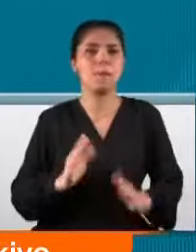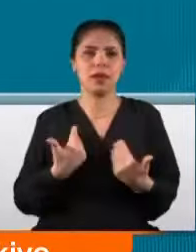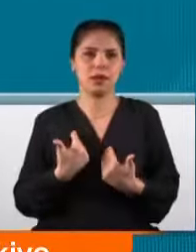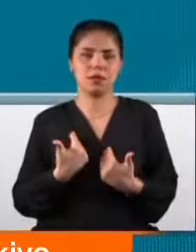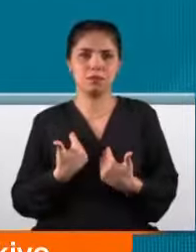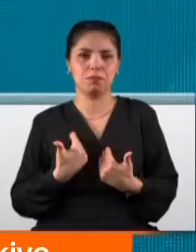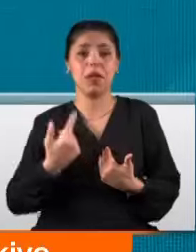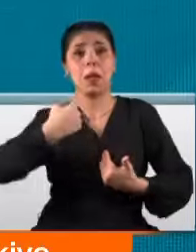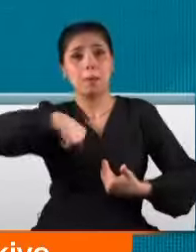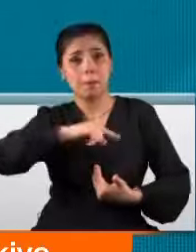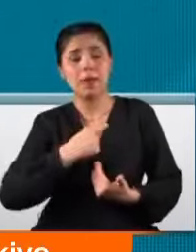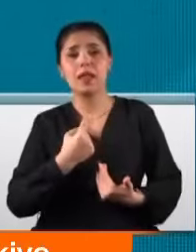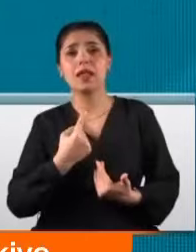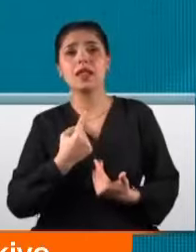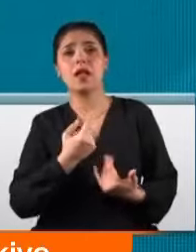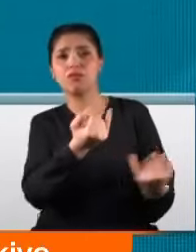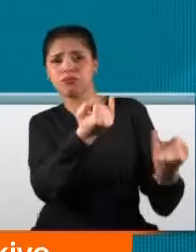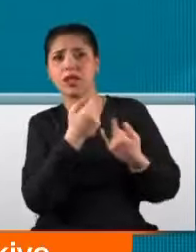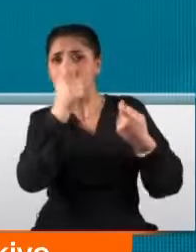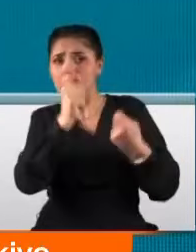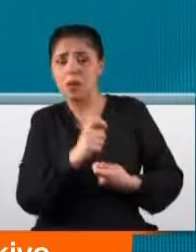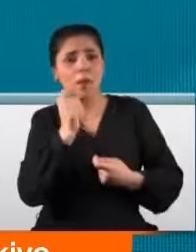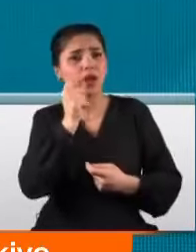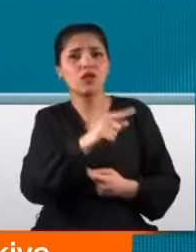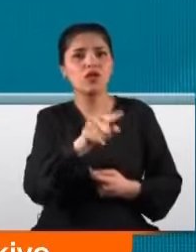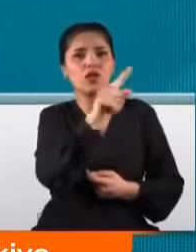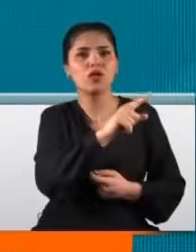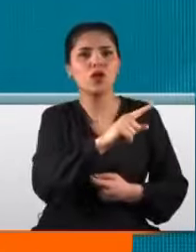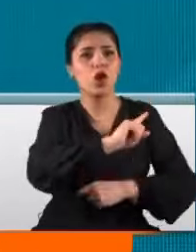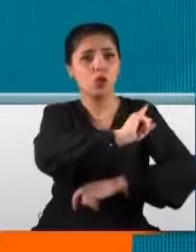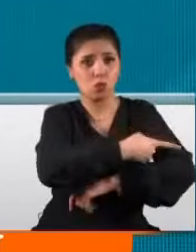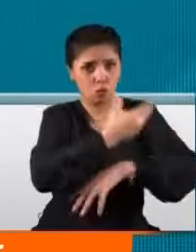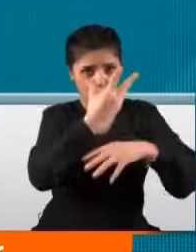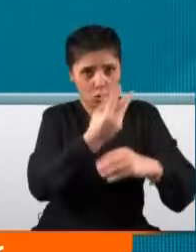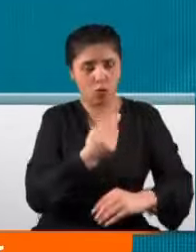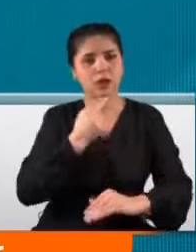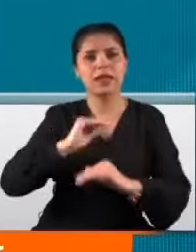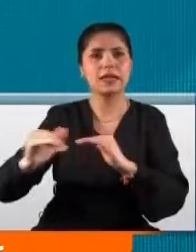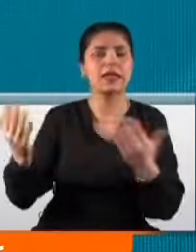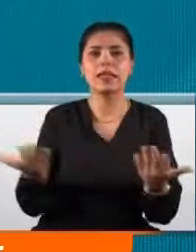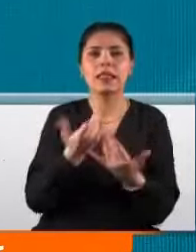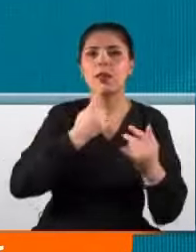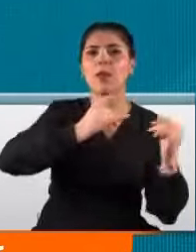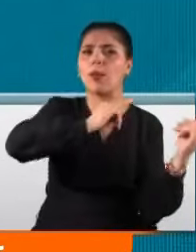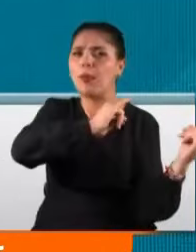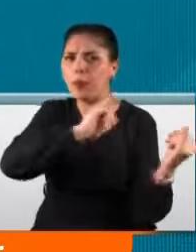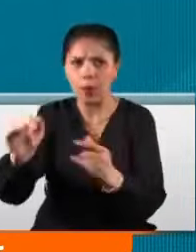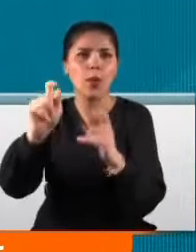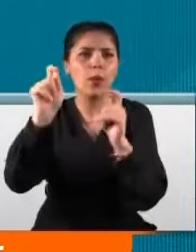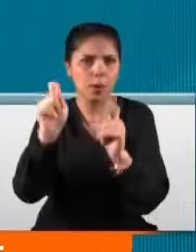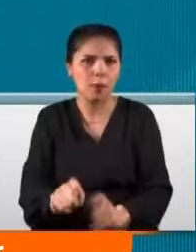ama bizi itham edenlerin ellerine güç geçtiğinde kadınlara nasıl hakaret ettiklerini,